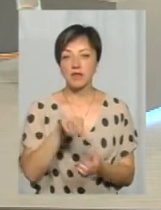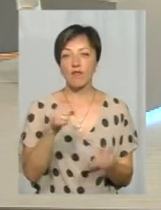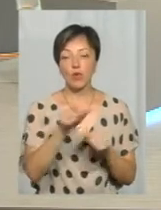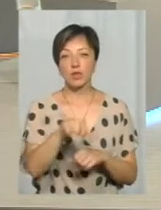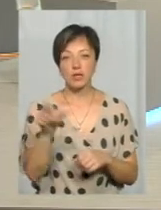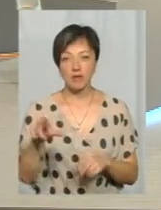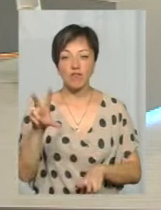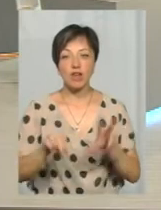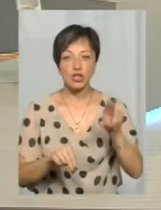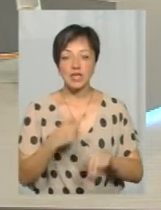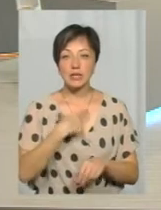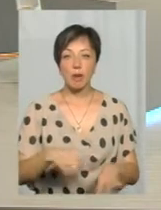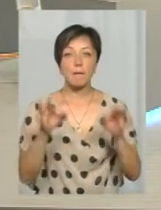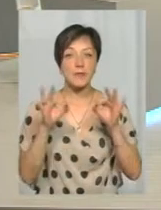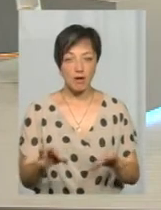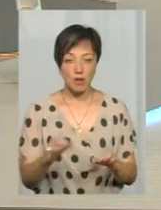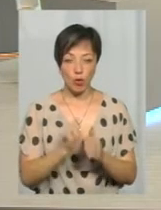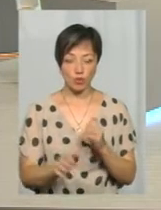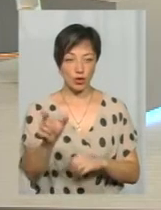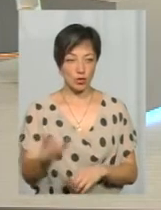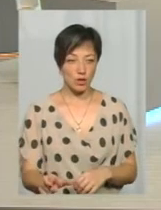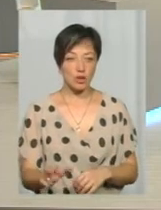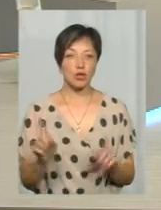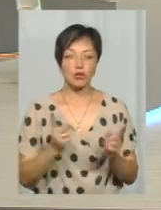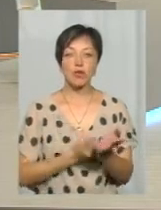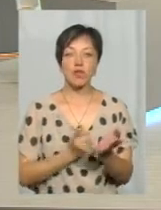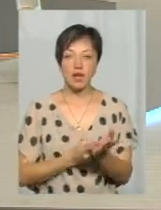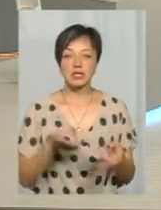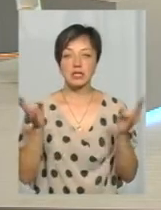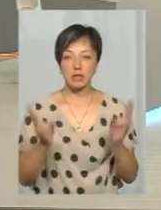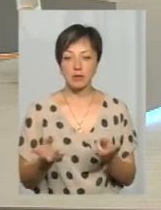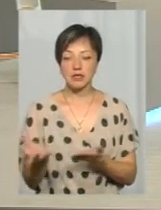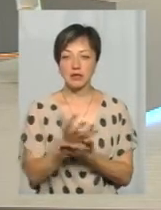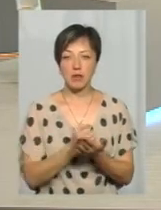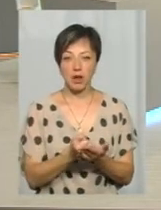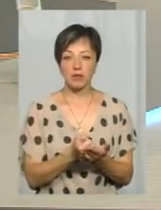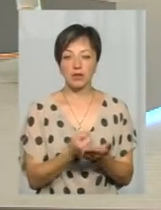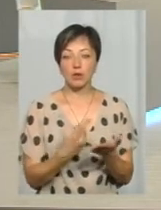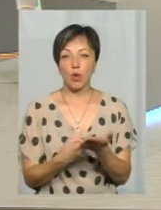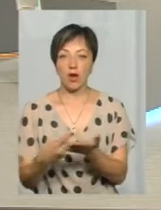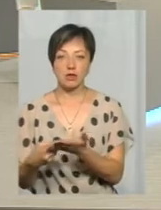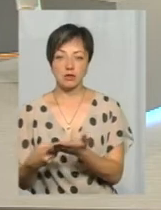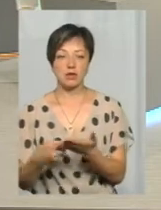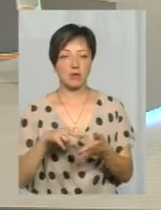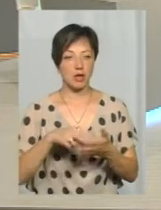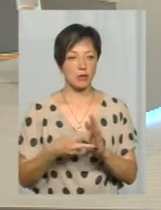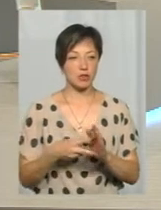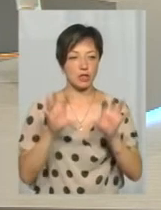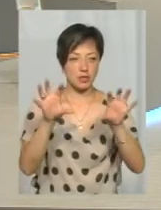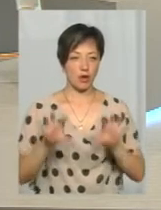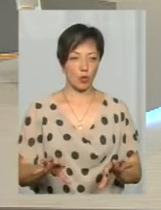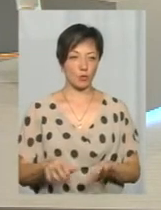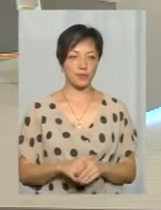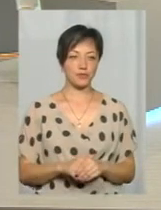вважають себе правими, так як кожна людина. І для того, щоб довести, треба зібрати певні докази, які передбачені законодавством.